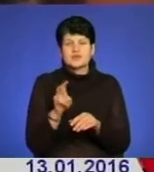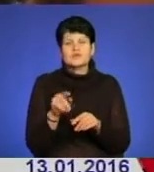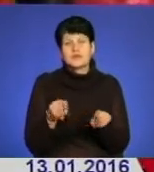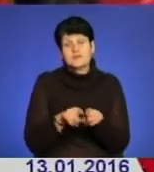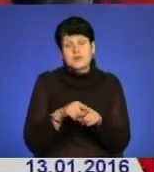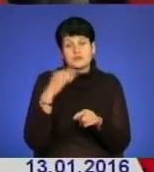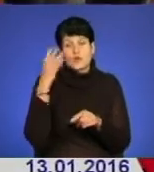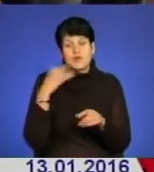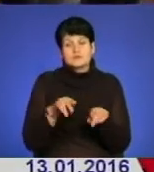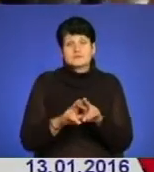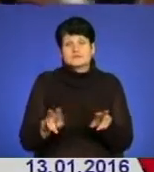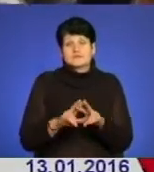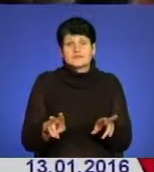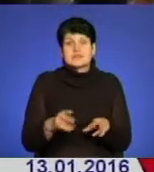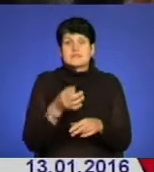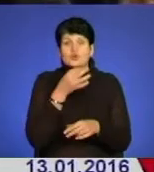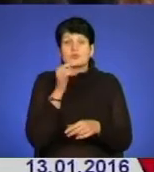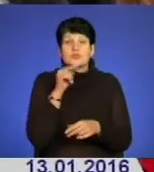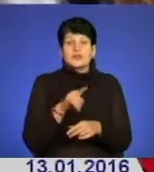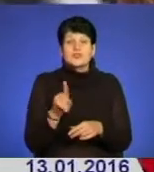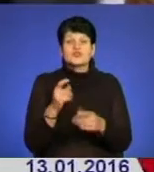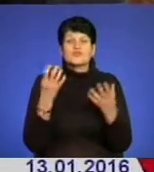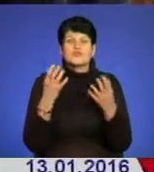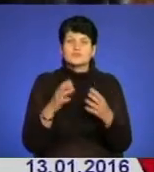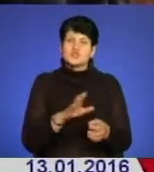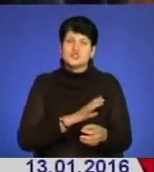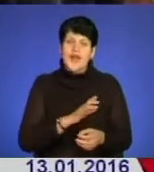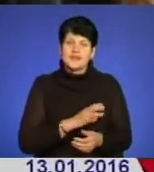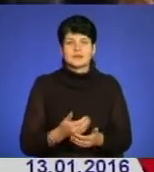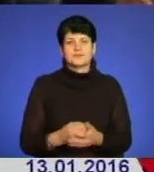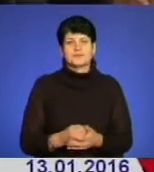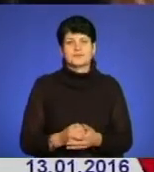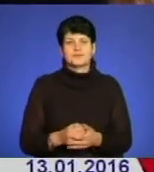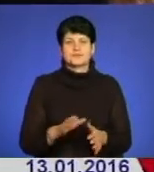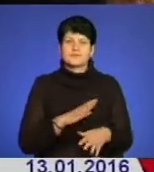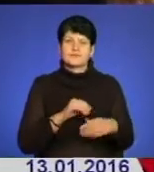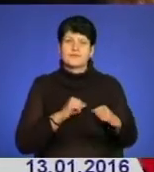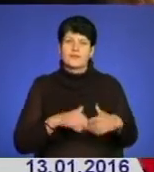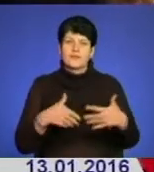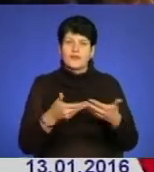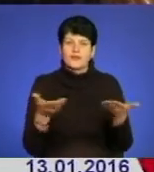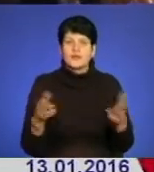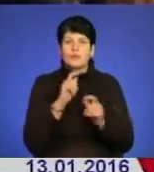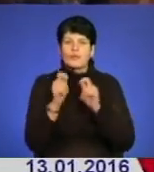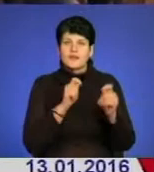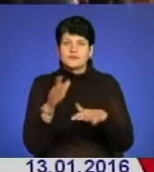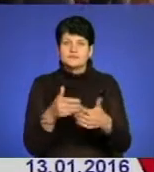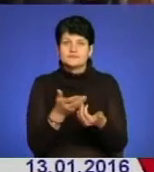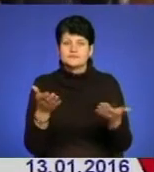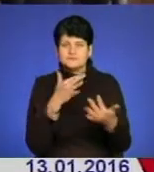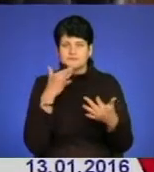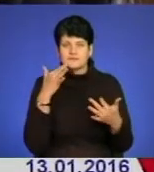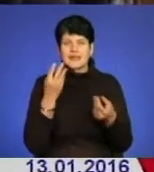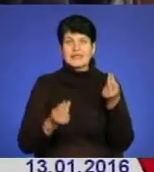представляла. Сподобався те, що він щедрі, він все може роздати дітям подарки. Як ми грали